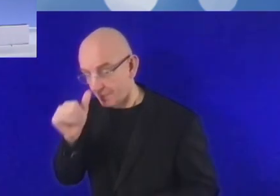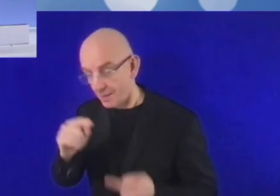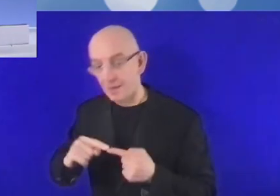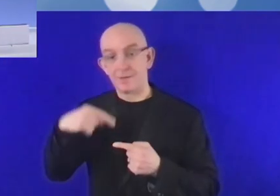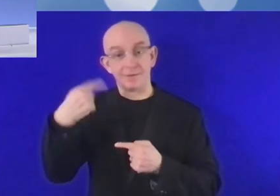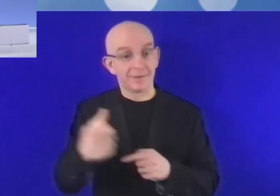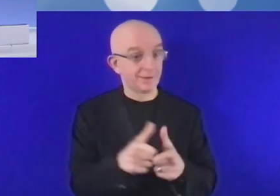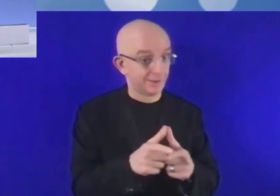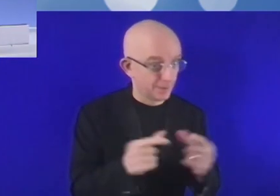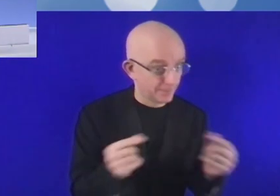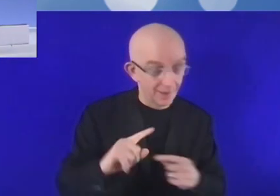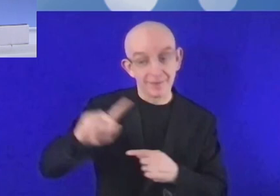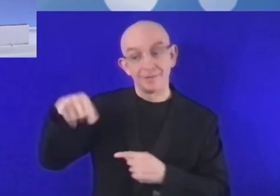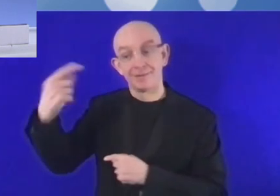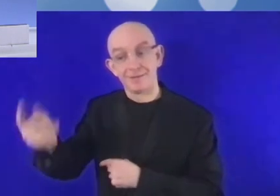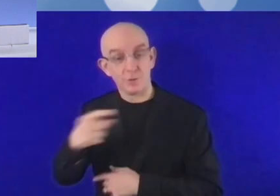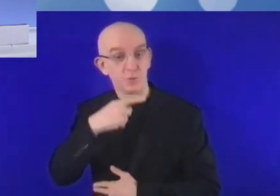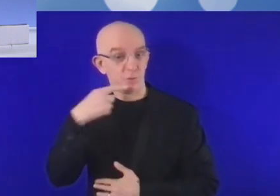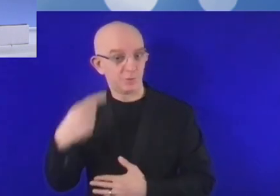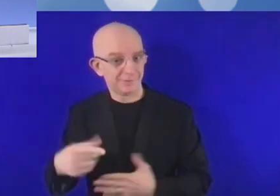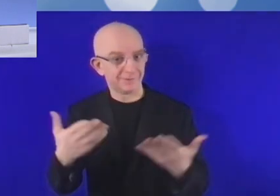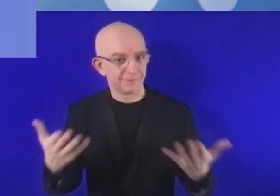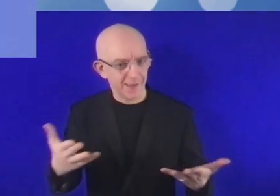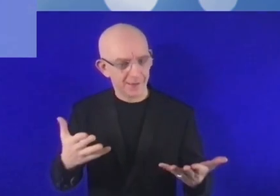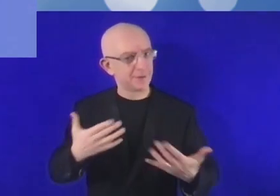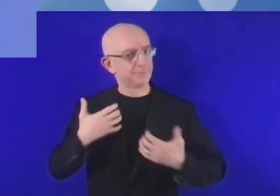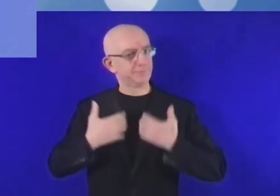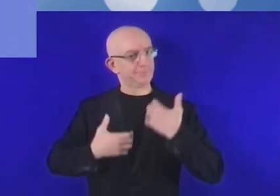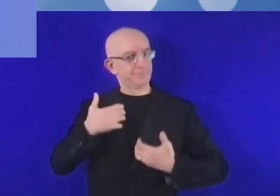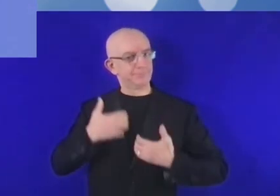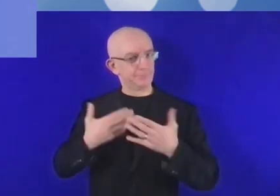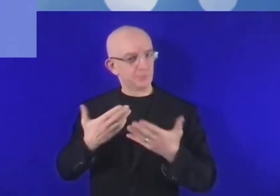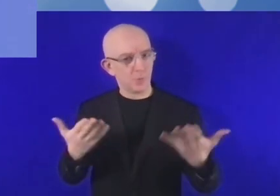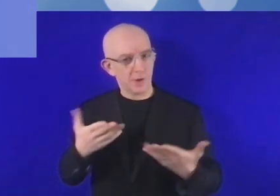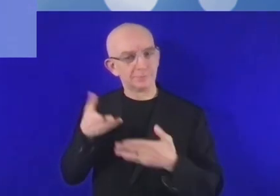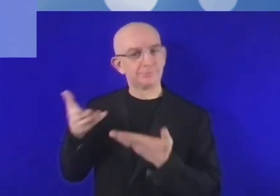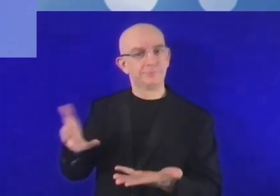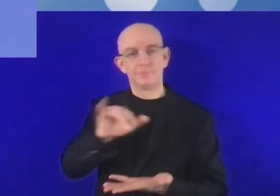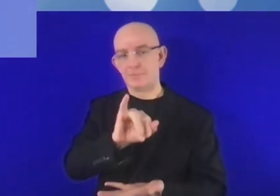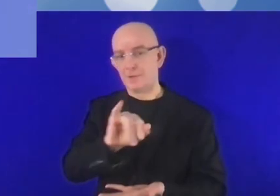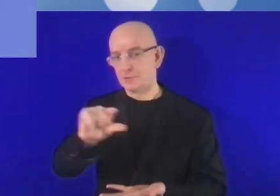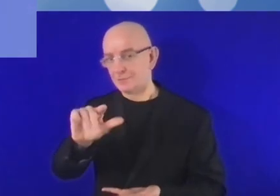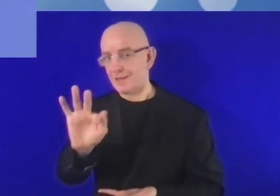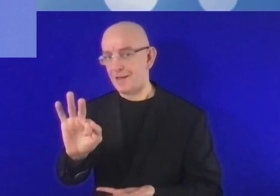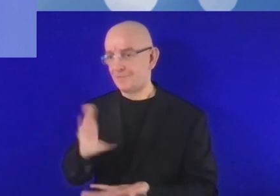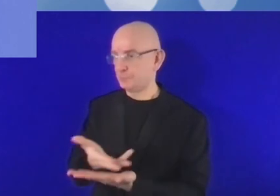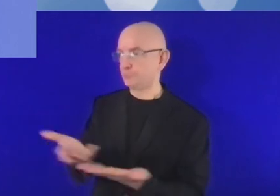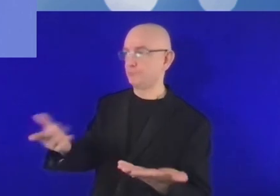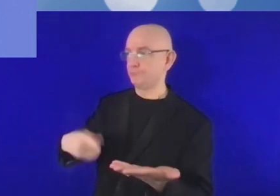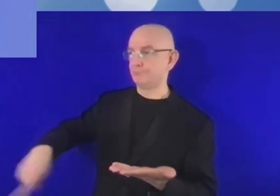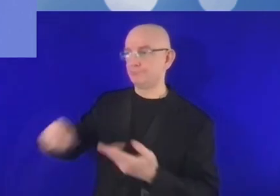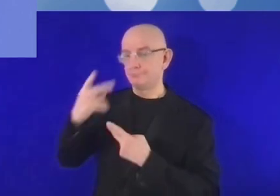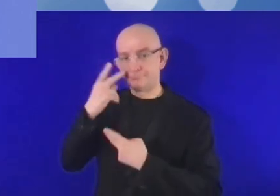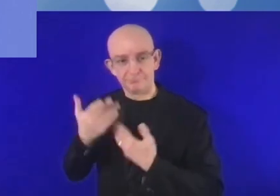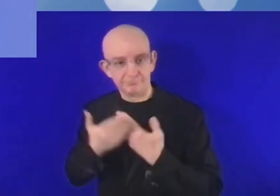Puis divers pays, pas tous confirmés encore. Et puis la Russie en 2025. Continuons le débat,